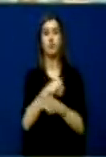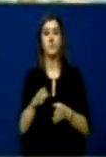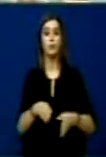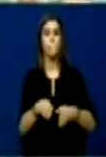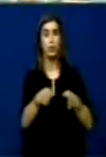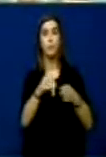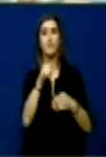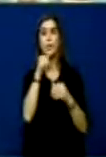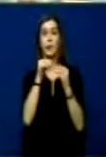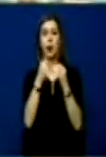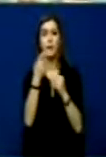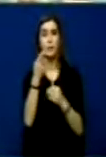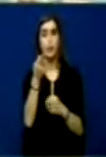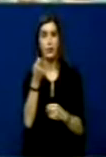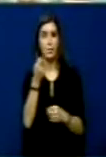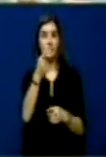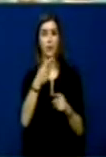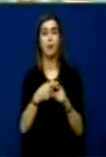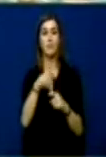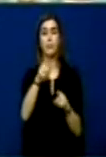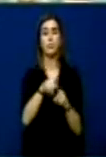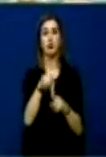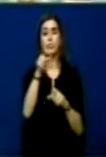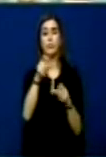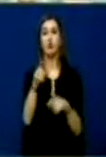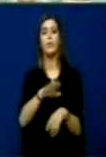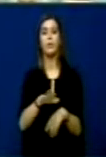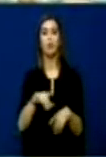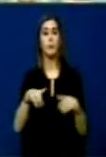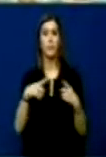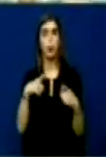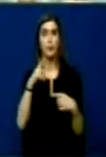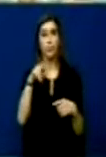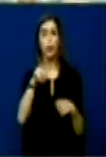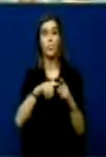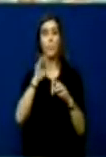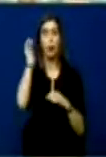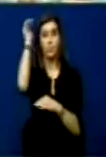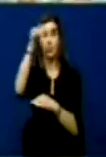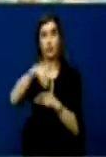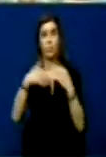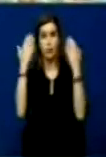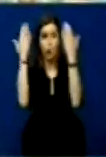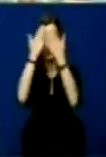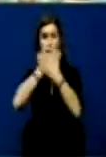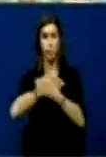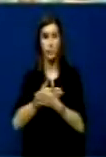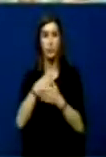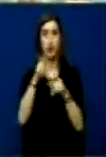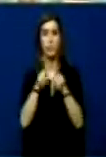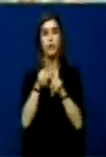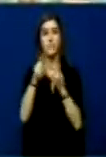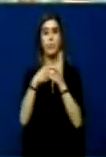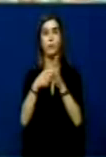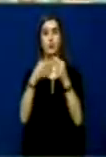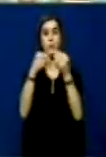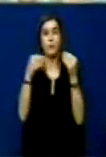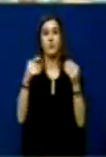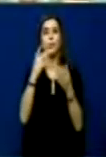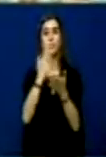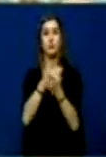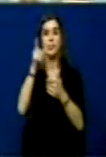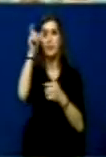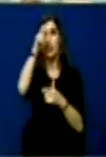Disa fëmi të tjerë që mbijetuan në orët e vëna të poasaj nate, treguan se ata ishën